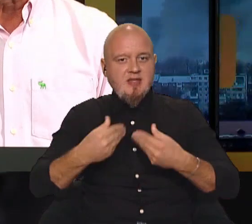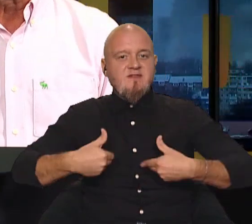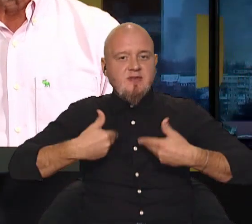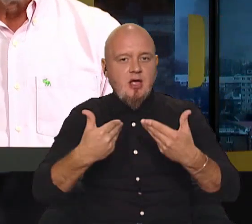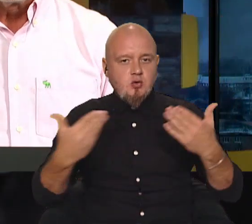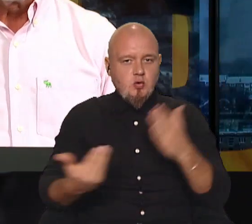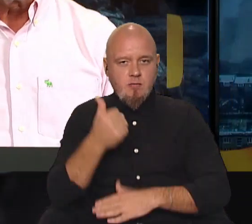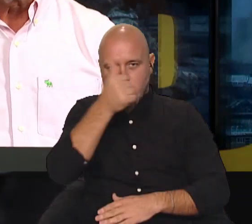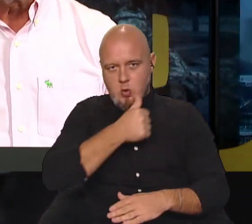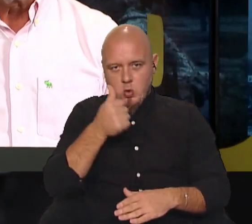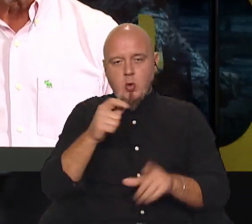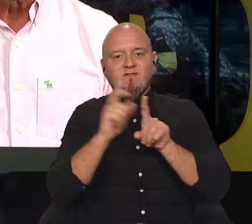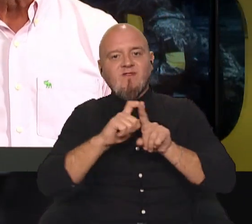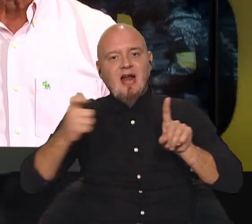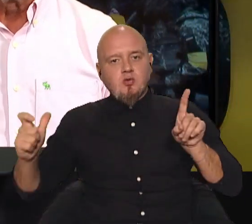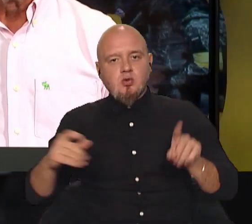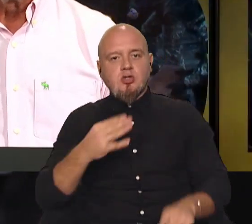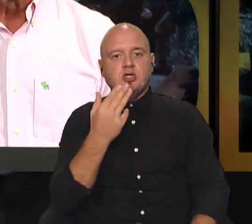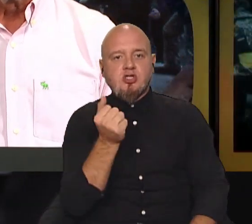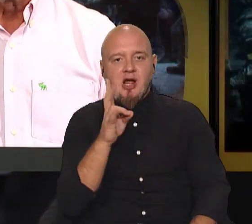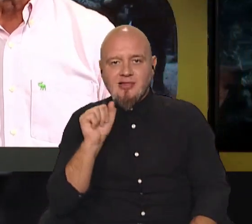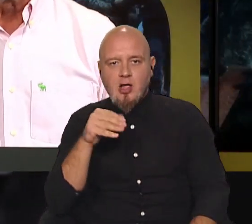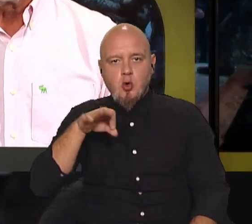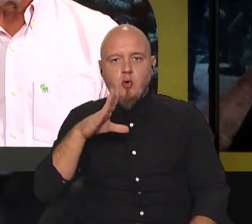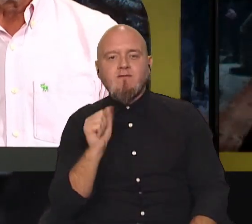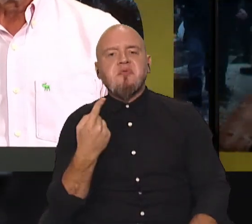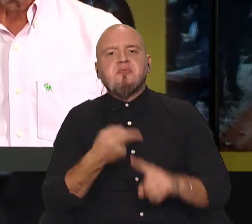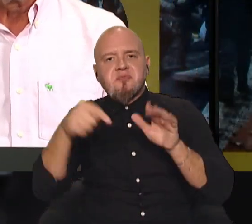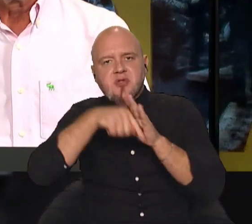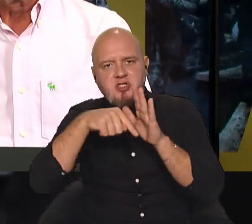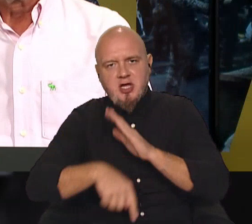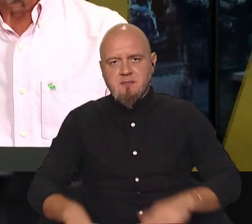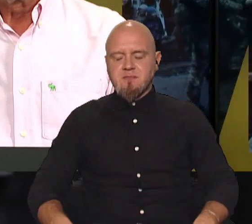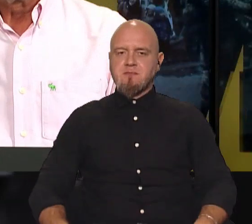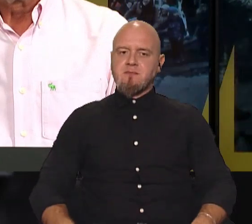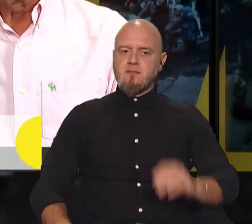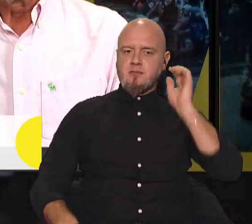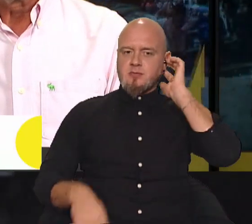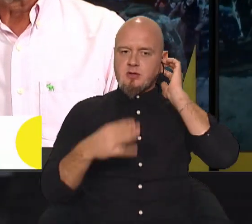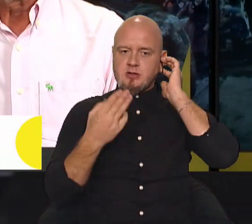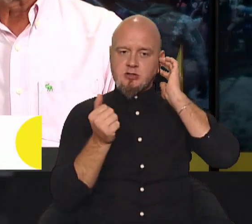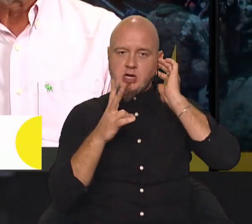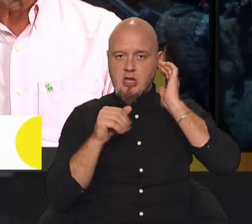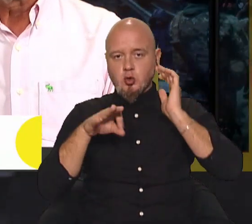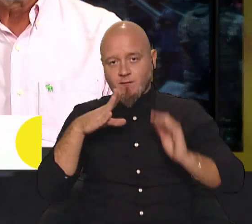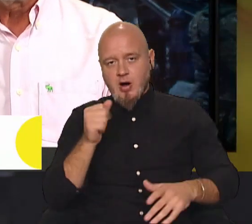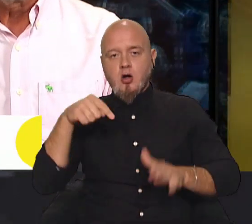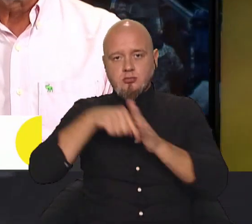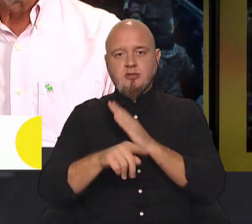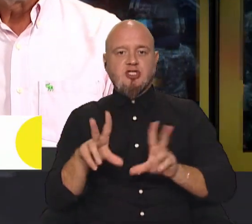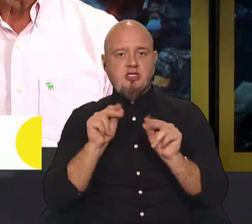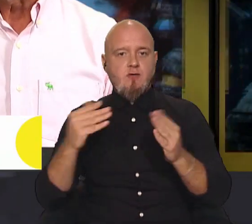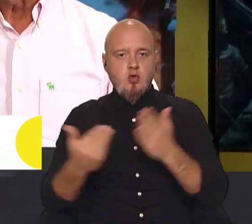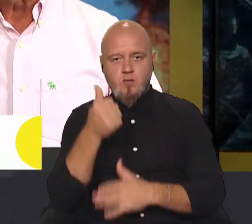фразою Шанатова. Що вона означає? Шанатова, щасливого Нового Року.